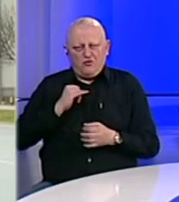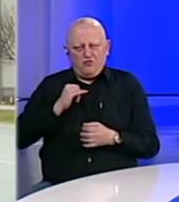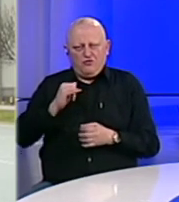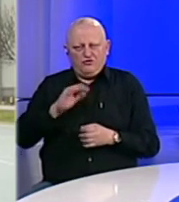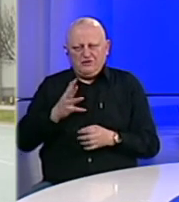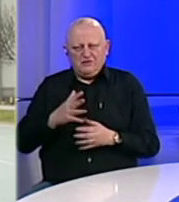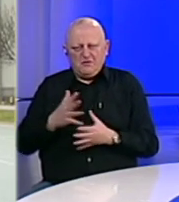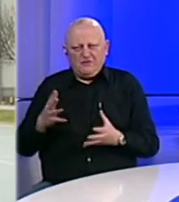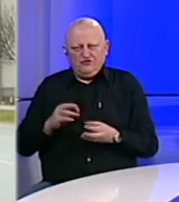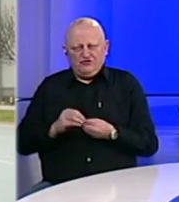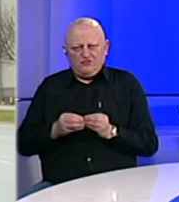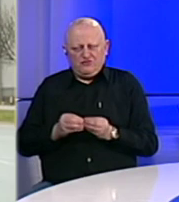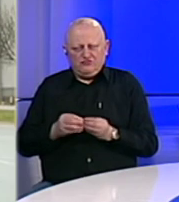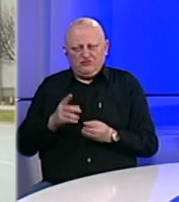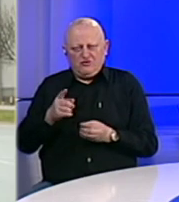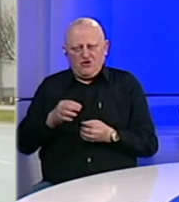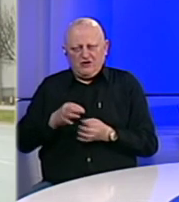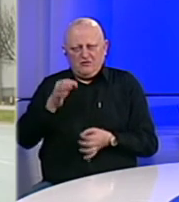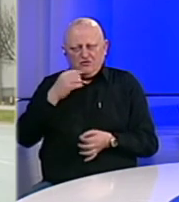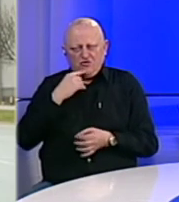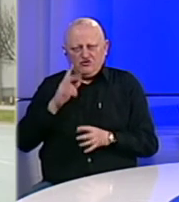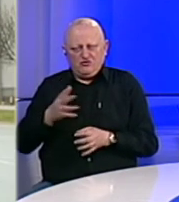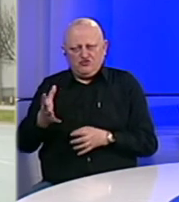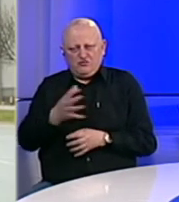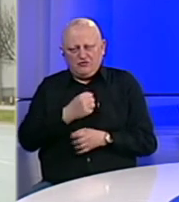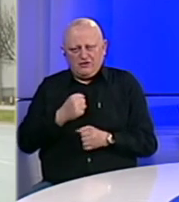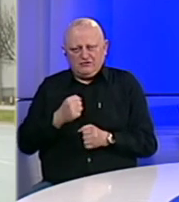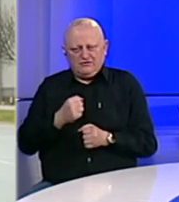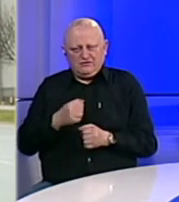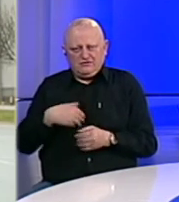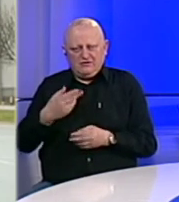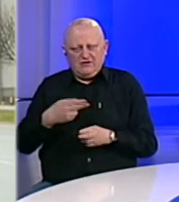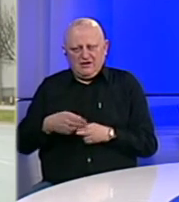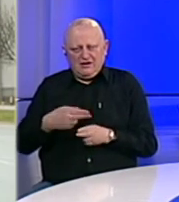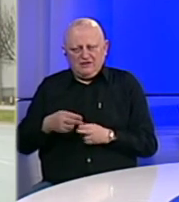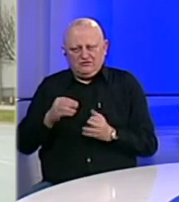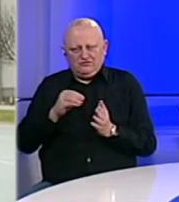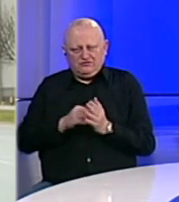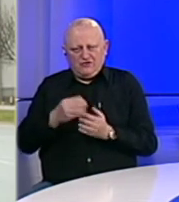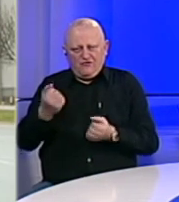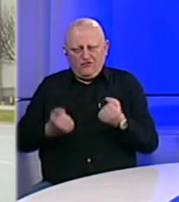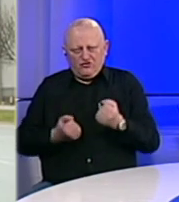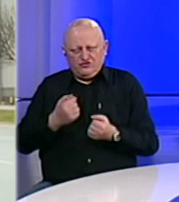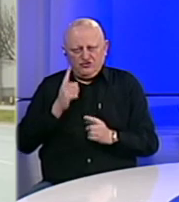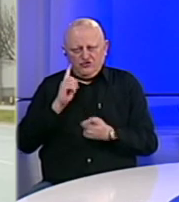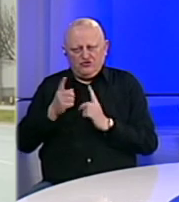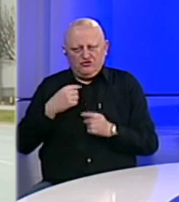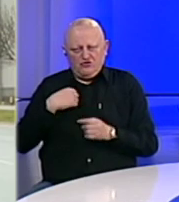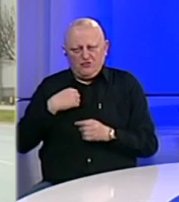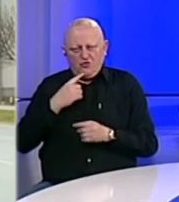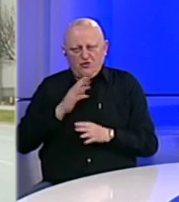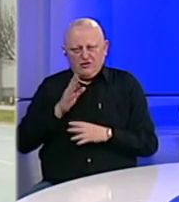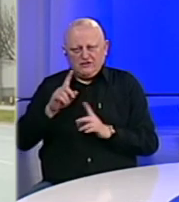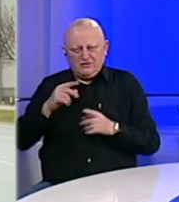nismo imali nekih većih problema. Naravno, one mjere koje se moraju preduzeti u smislu izdavanja rješenja, evidentiranja vozača i roba koje ulaze u